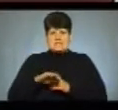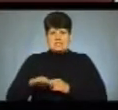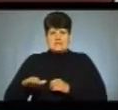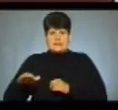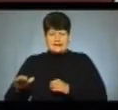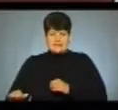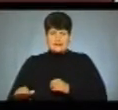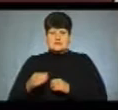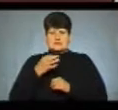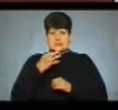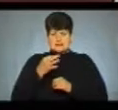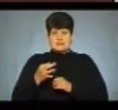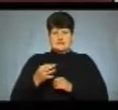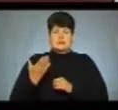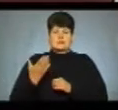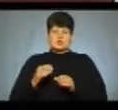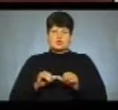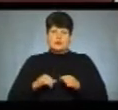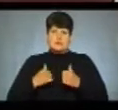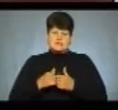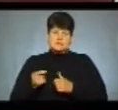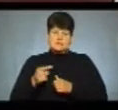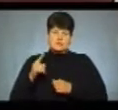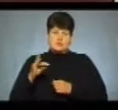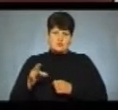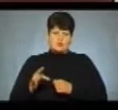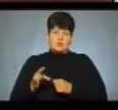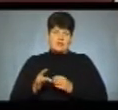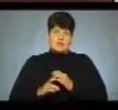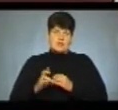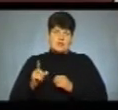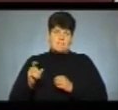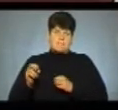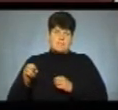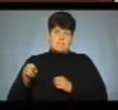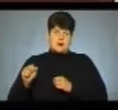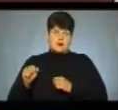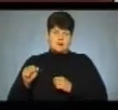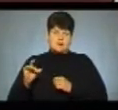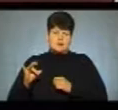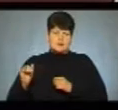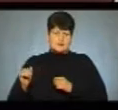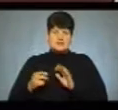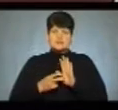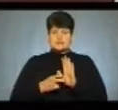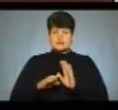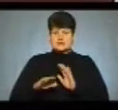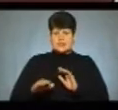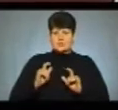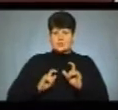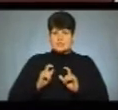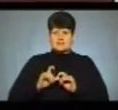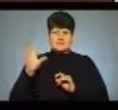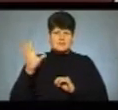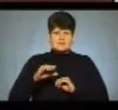повідомила сестра Софія з катехічної комісії Тернопільсько-зборівської архієпархії. 700 учнів та курсантів з